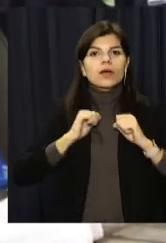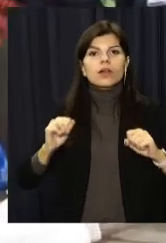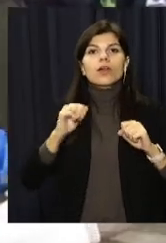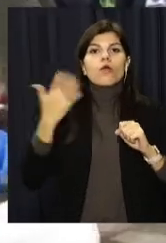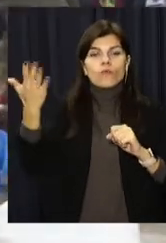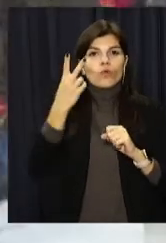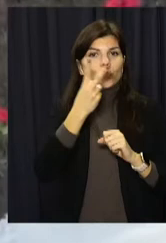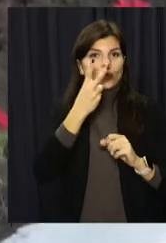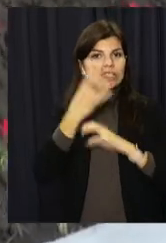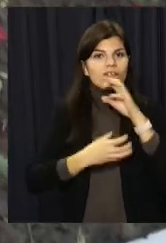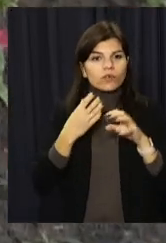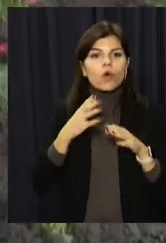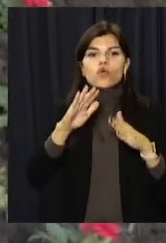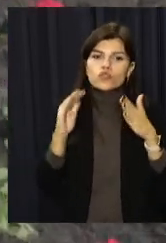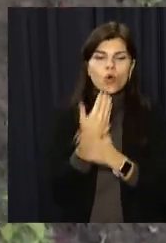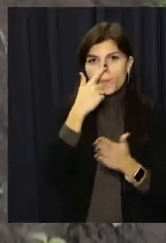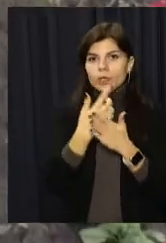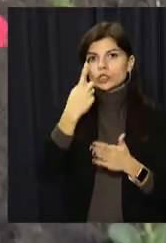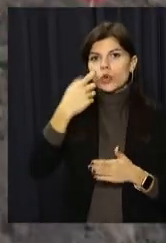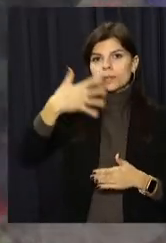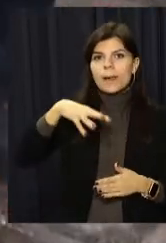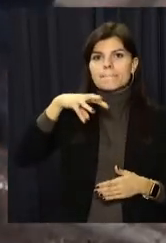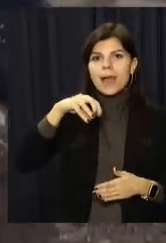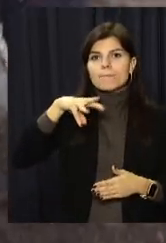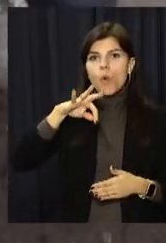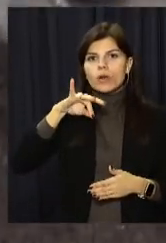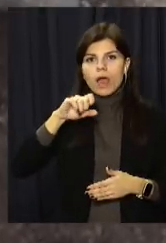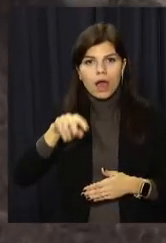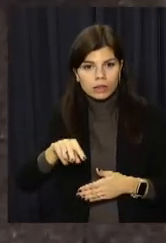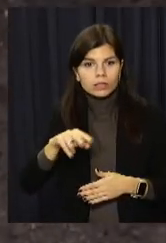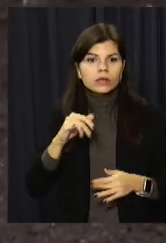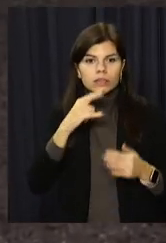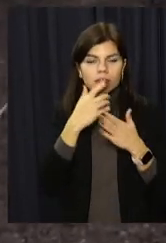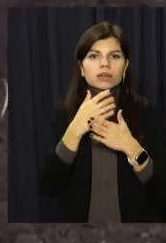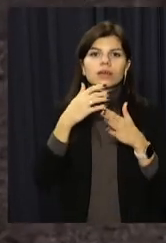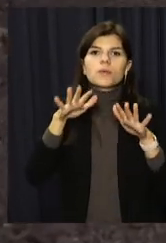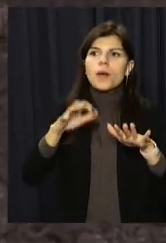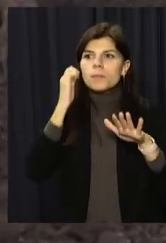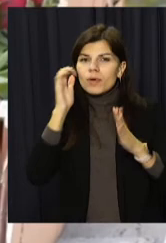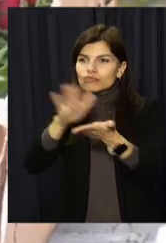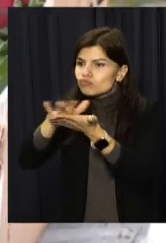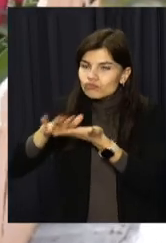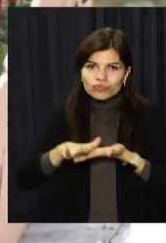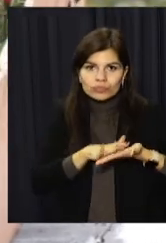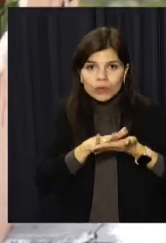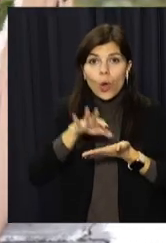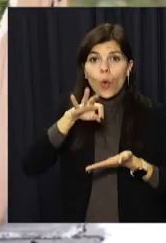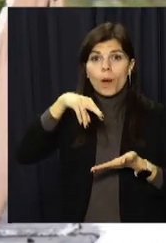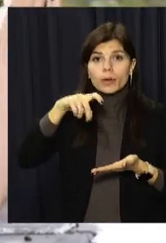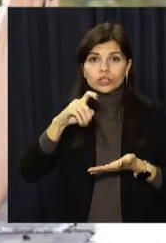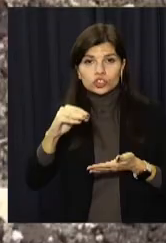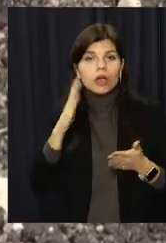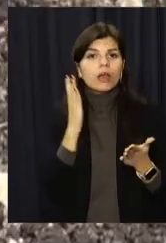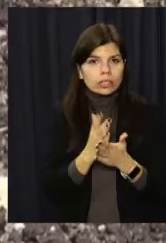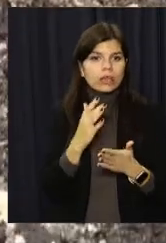світової. Загалом оновили понад 150 меморіалів та прибрали зо дві сотні пам'ятних місць. ОПСЖ має досягнення і у